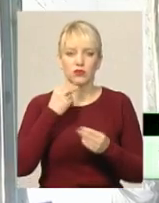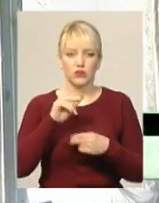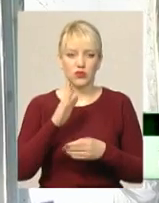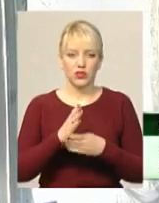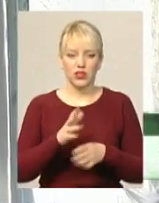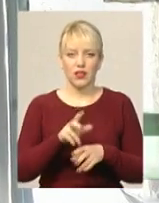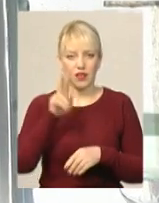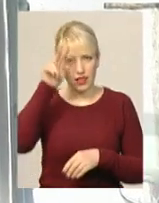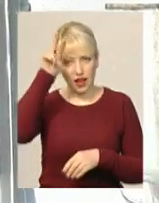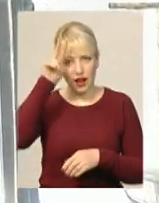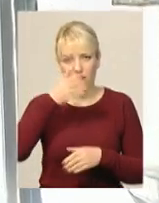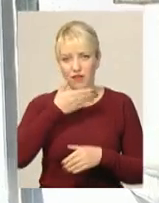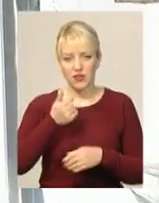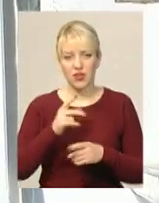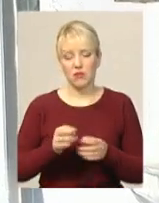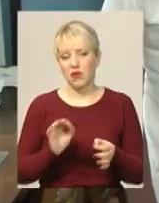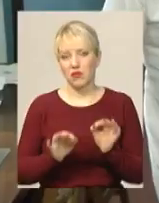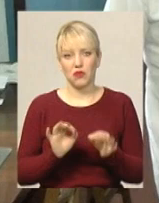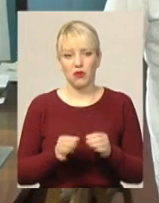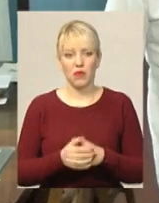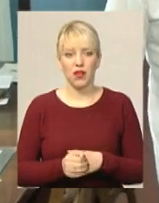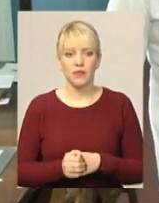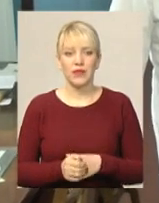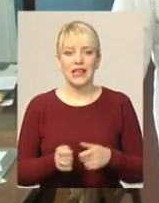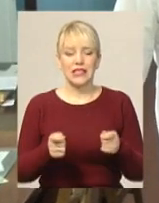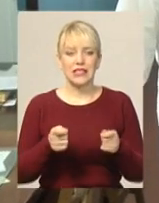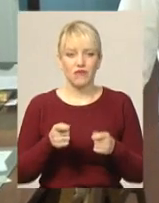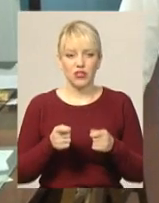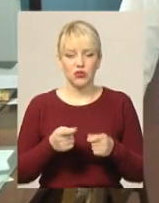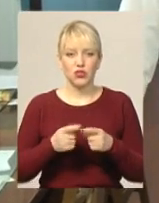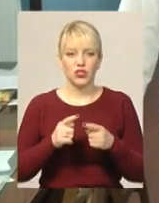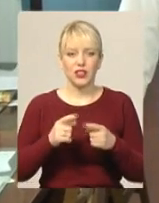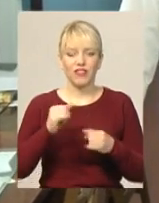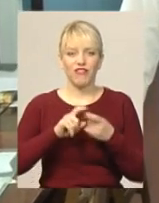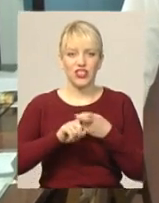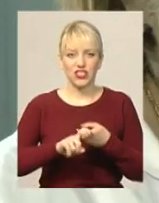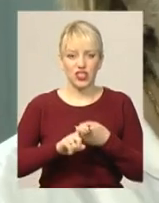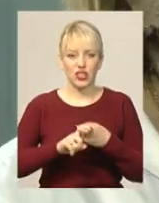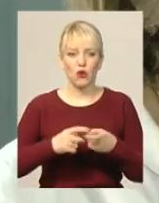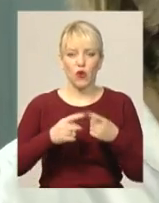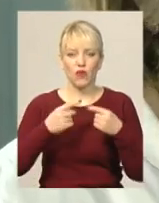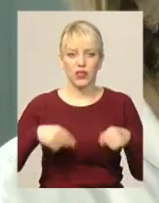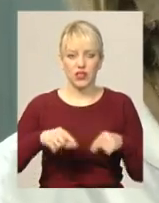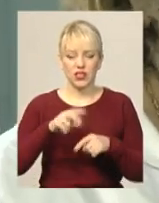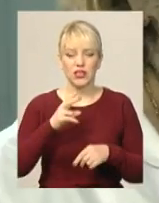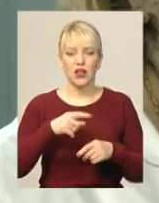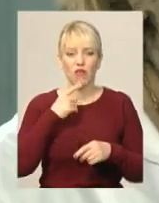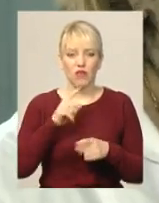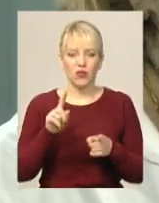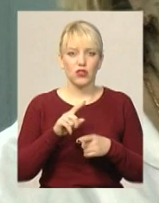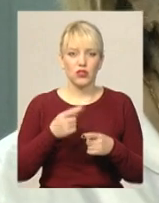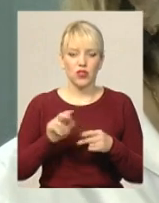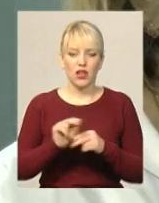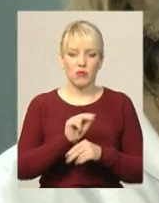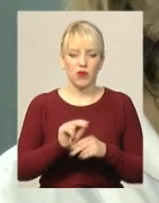тараканів, нічого немає, вроді нормально Завідувачка інфекційного відділення Тамара Налісна проблем не приховує Каже, на ремонт цього